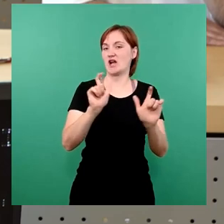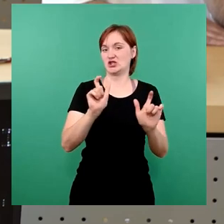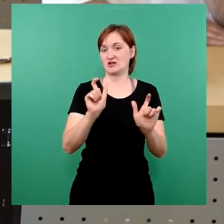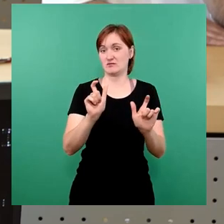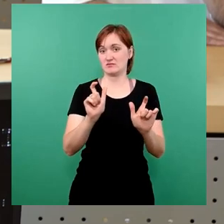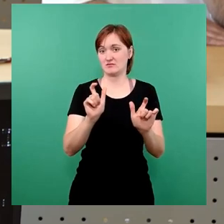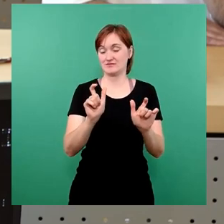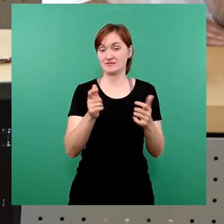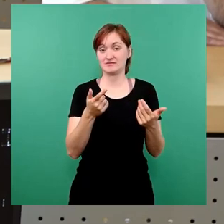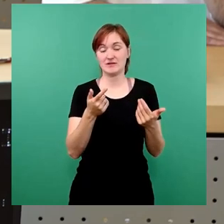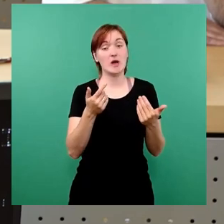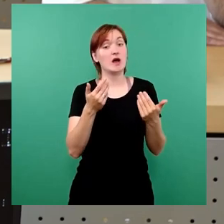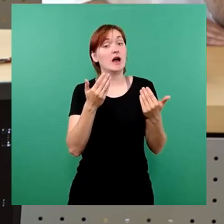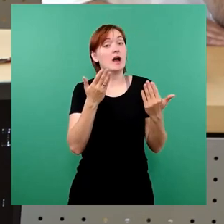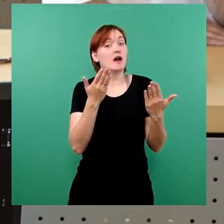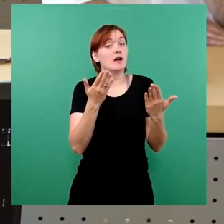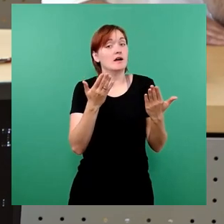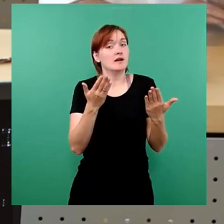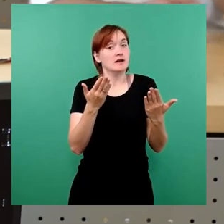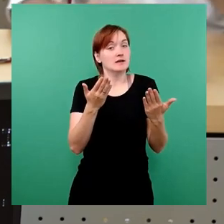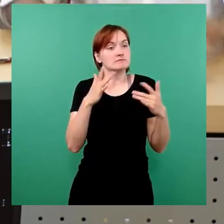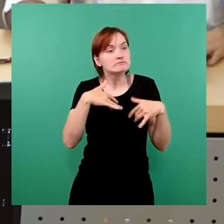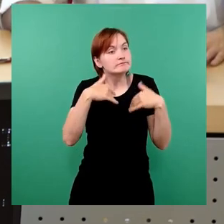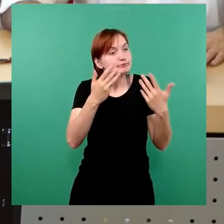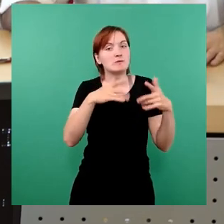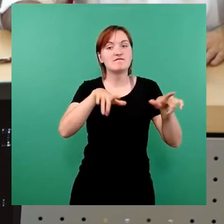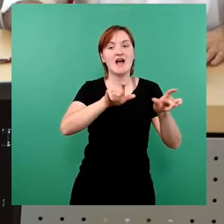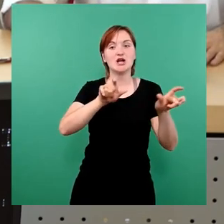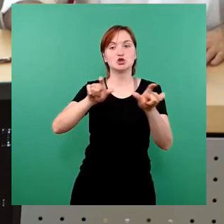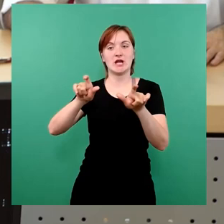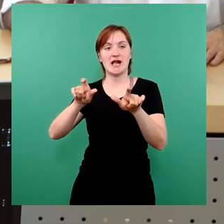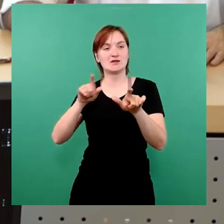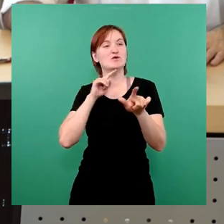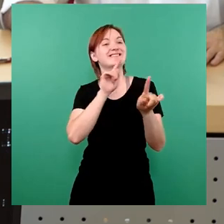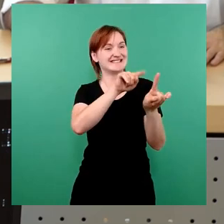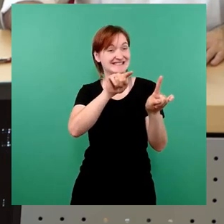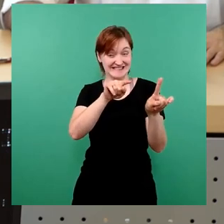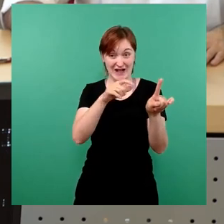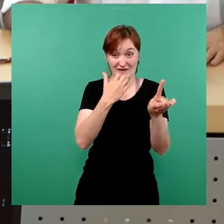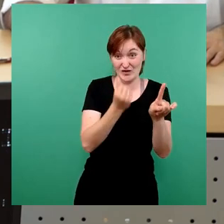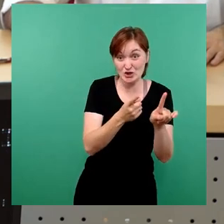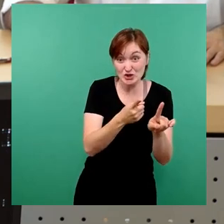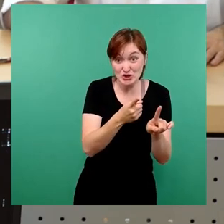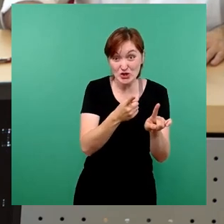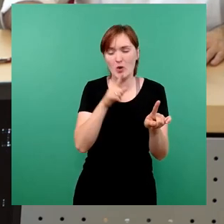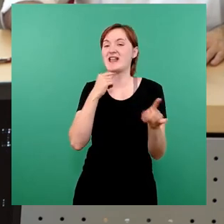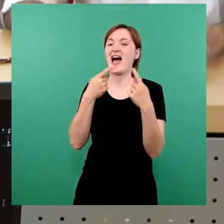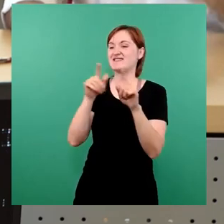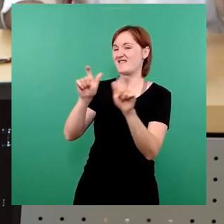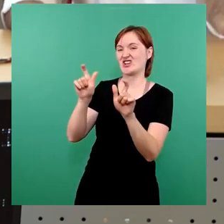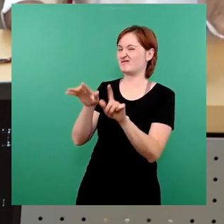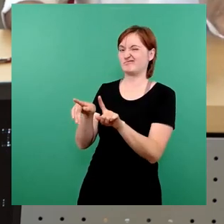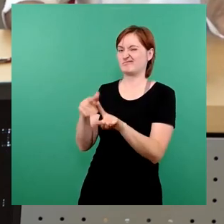wir denn die Situation, dass bestimmte Events so extrem nachgefragt sind? Es gibt einen einzigen Grund dafür. Weil immer